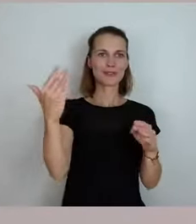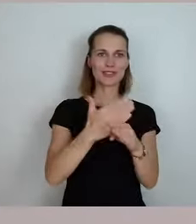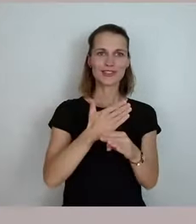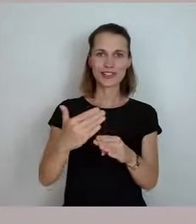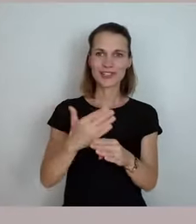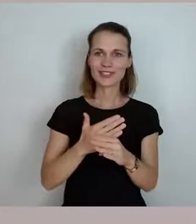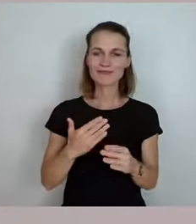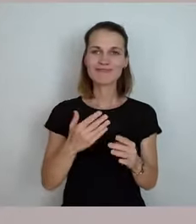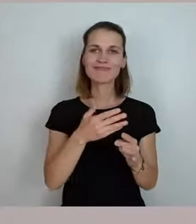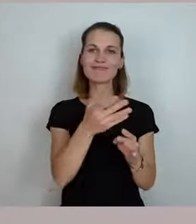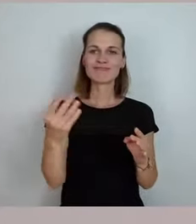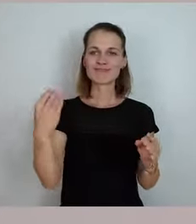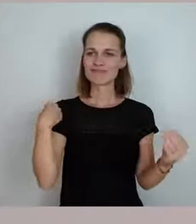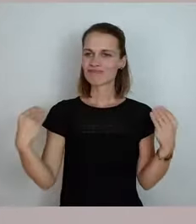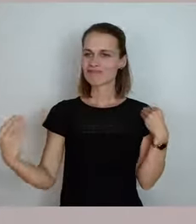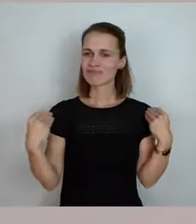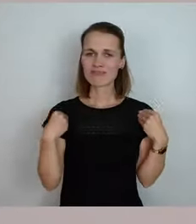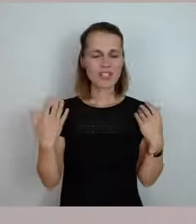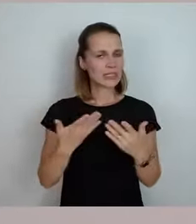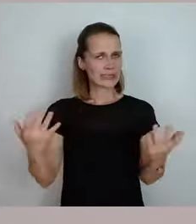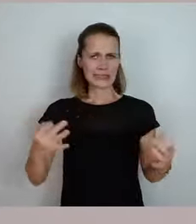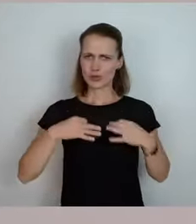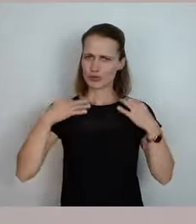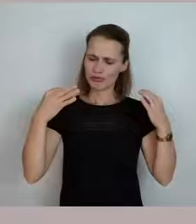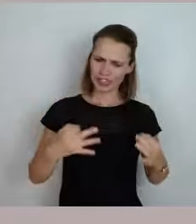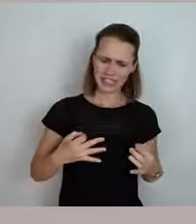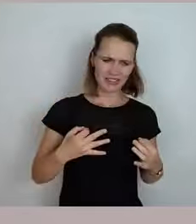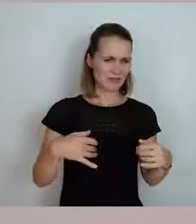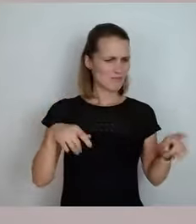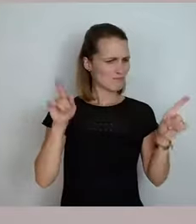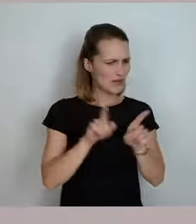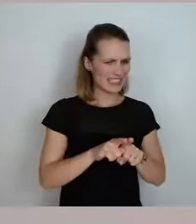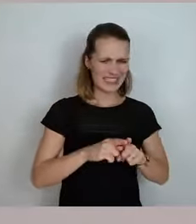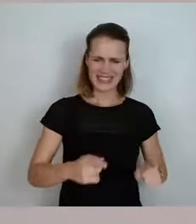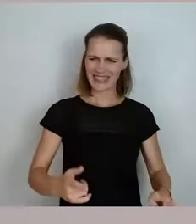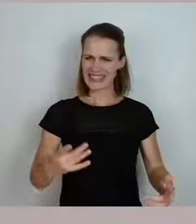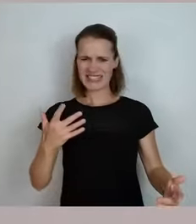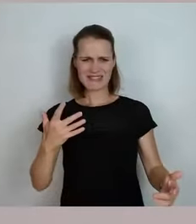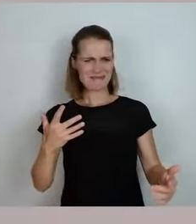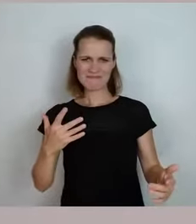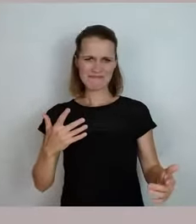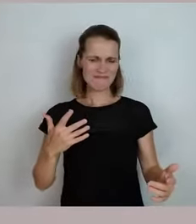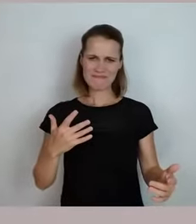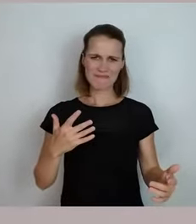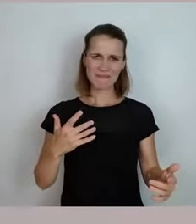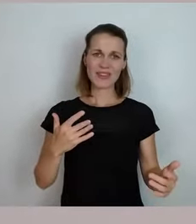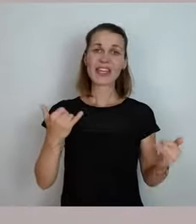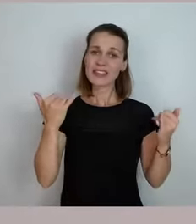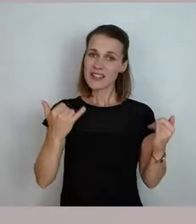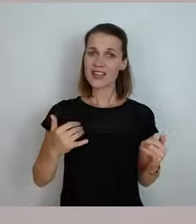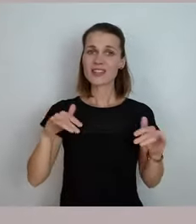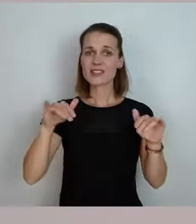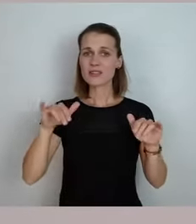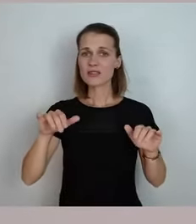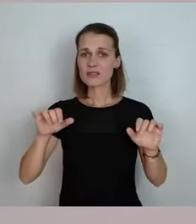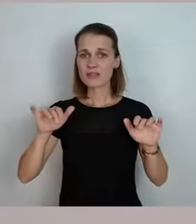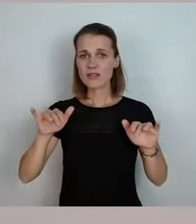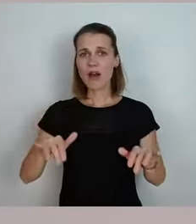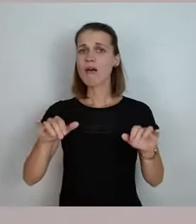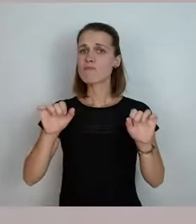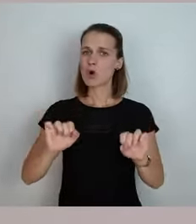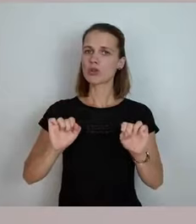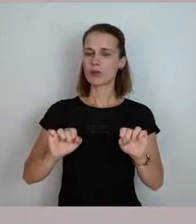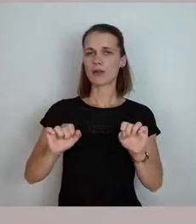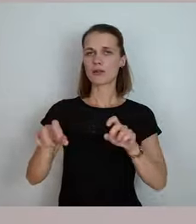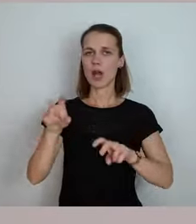was Ihnen auch nicht passt oder wo Sie sagen, passt, geht überhaupt nicht. Wir haben jetzt die Gelegenheit, das so auszunutzen, wie Sie